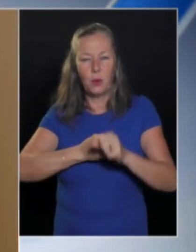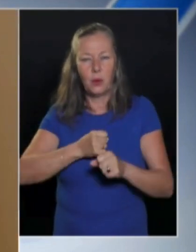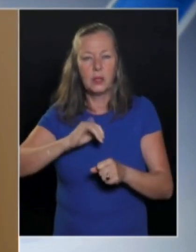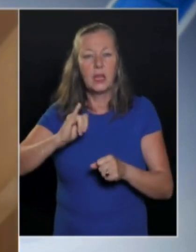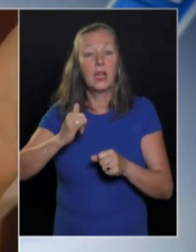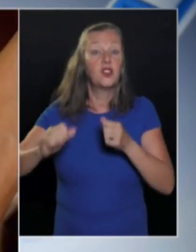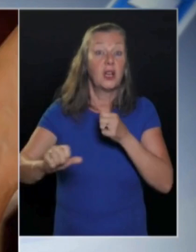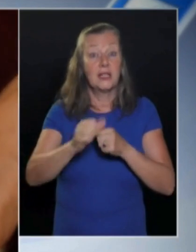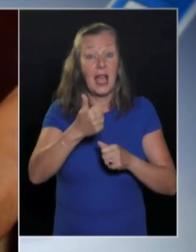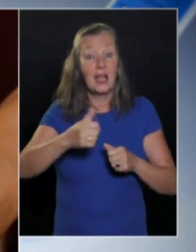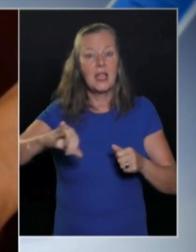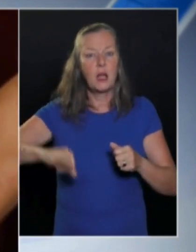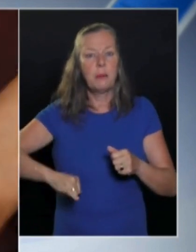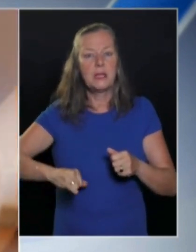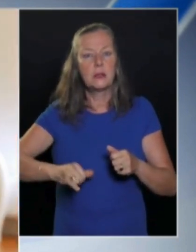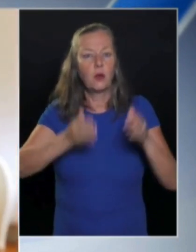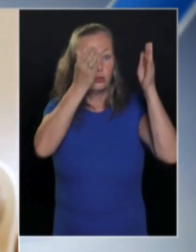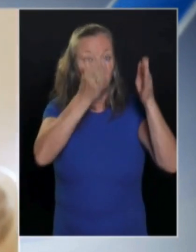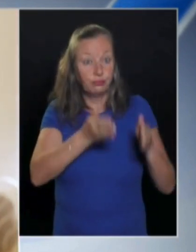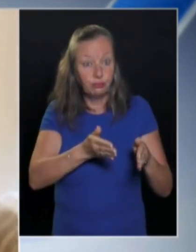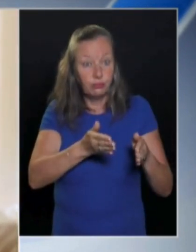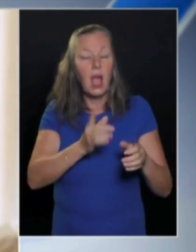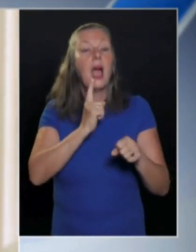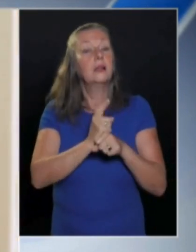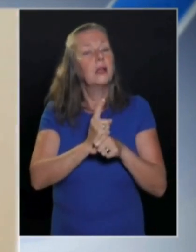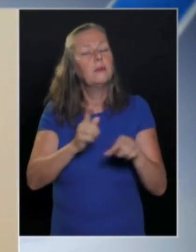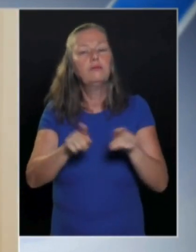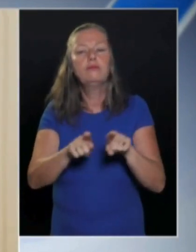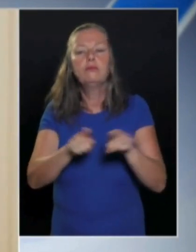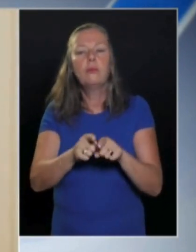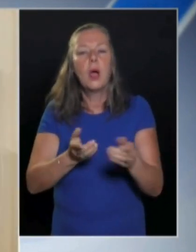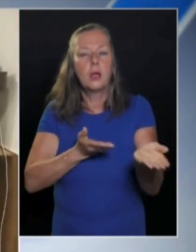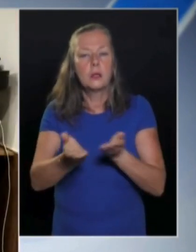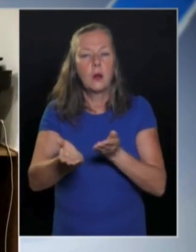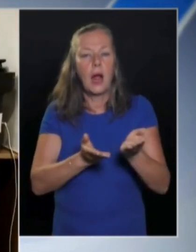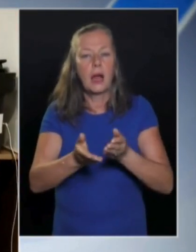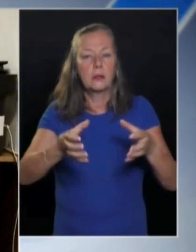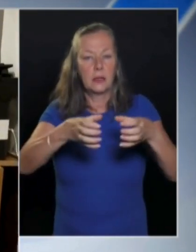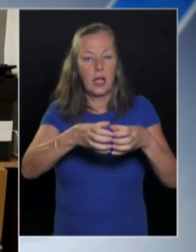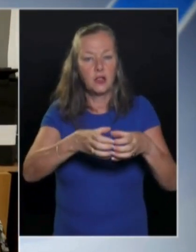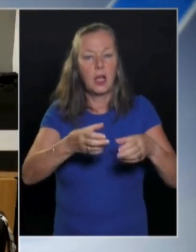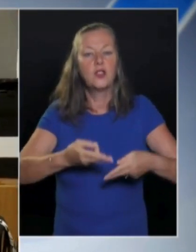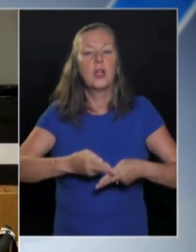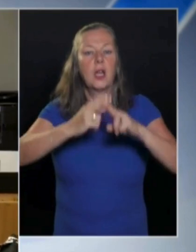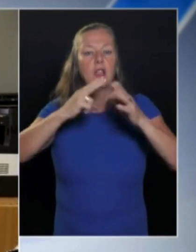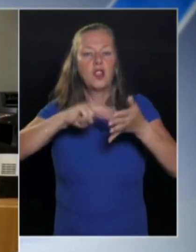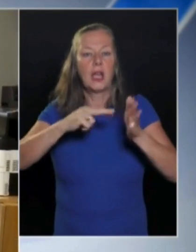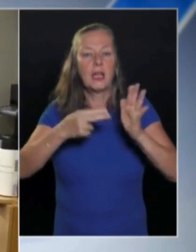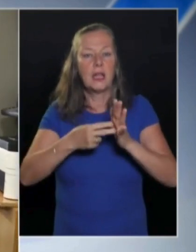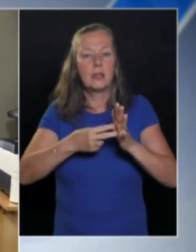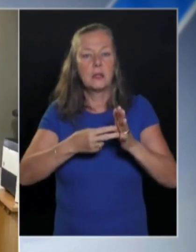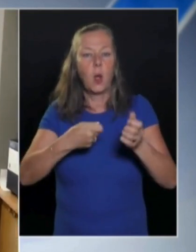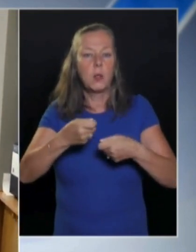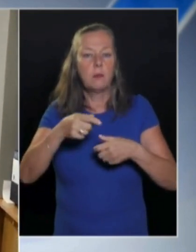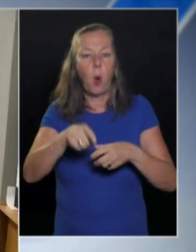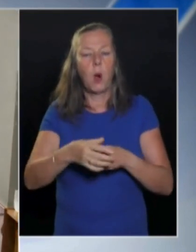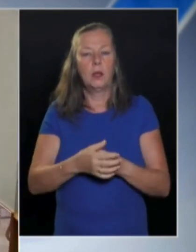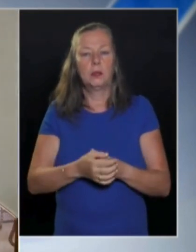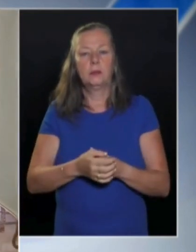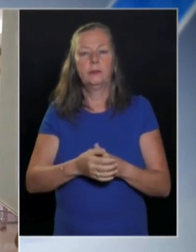működik, és az egyik biztos pillérük, de hasonlóan nagy szolgáltatási egységgé vált segédeszközboltjuk is.